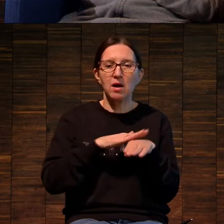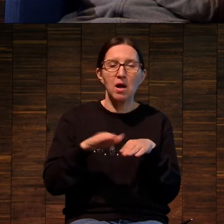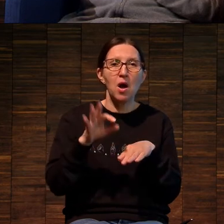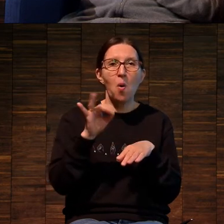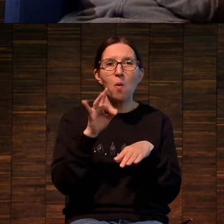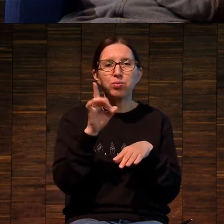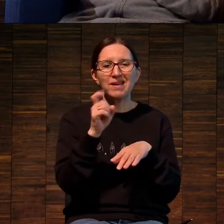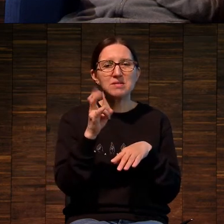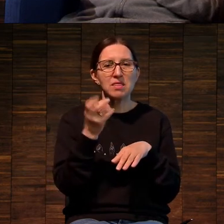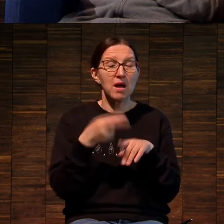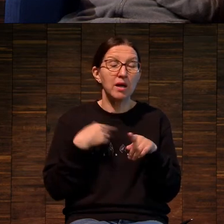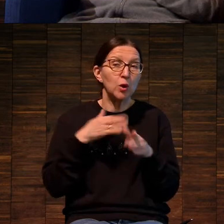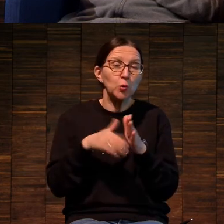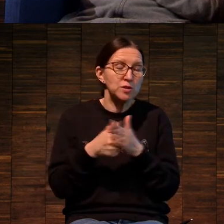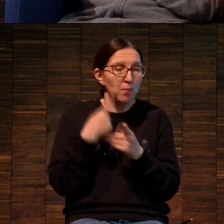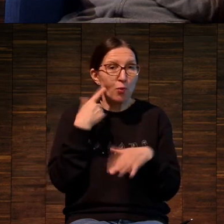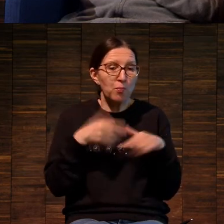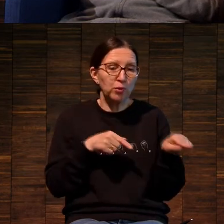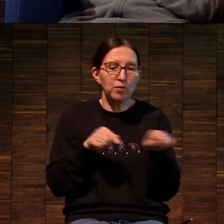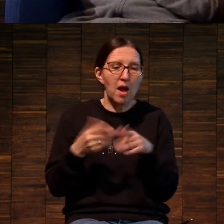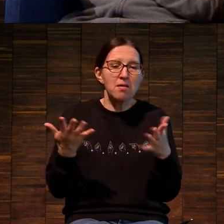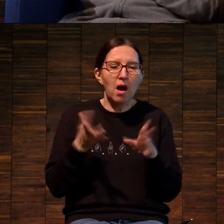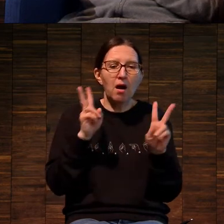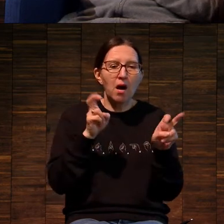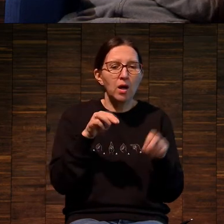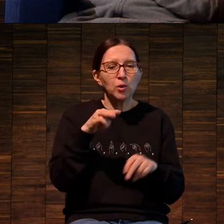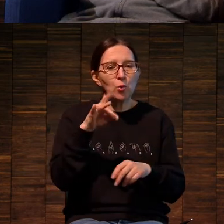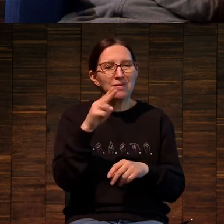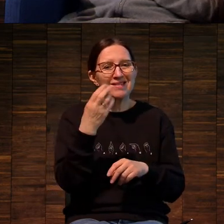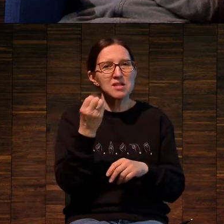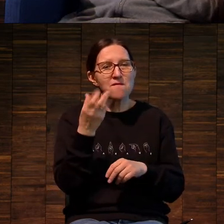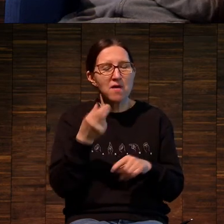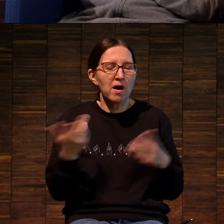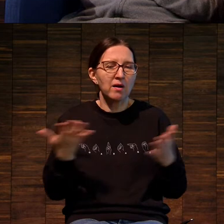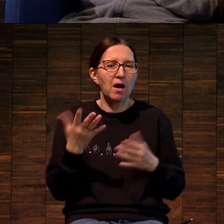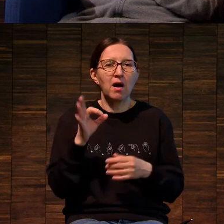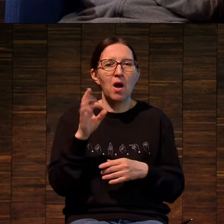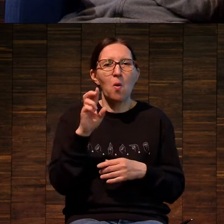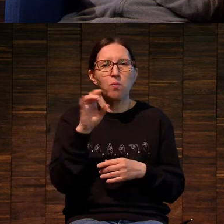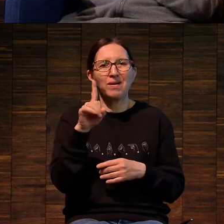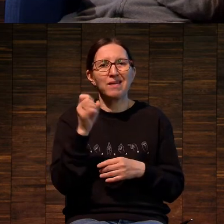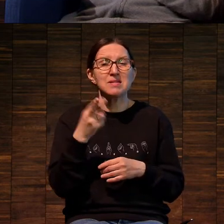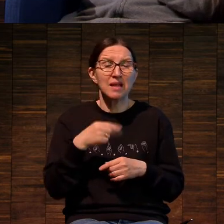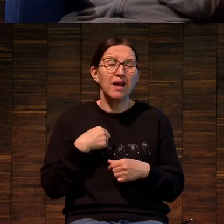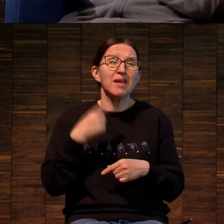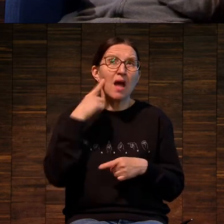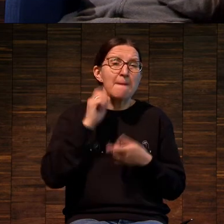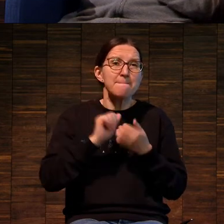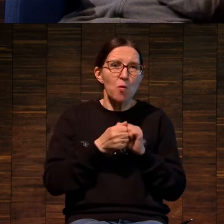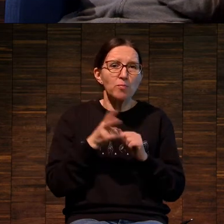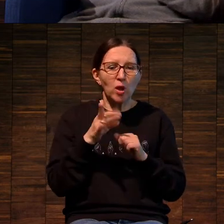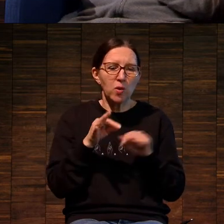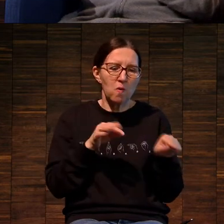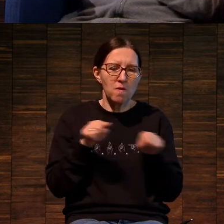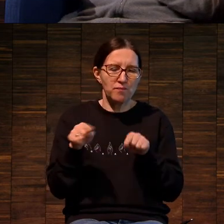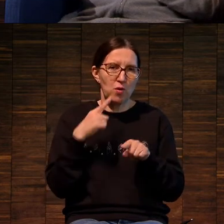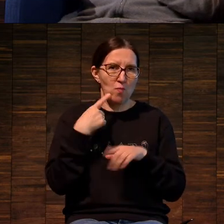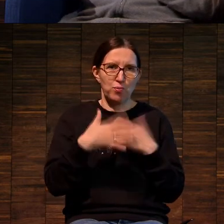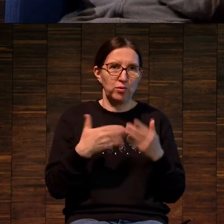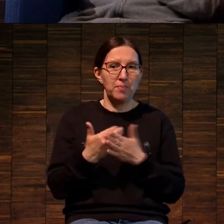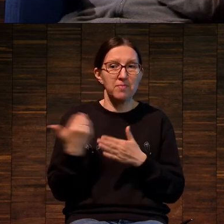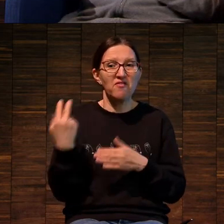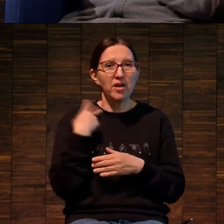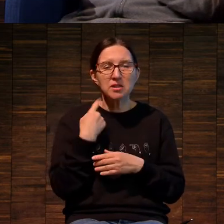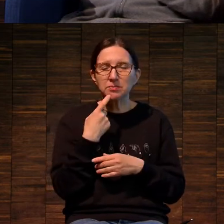сих пор путаюсь, какая из них торцевая, какая обрезная, какая, ну, то есть я помню, конечно. Но в английском